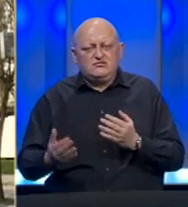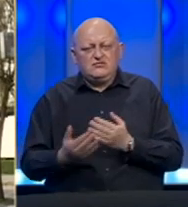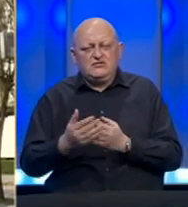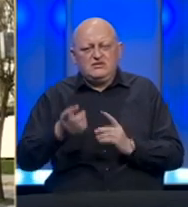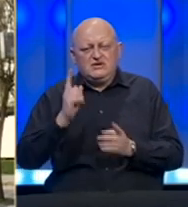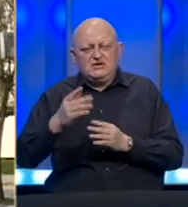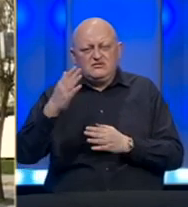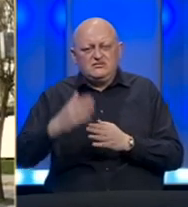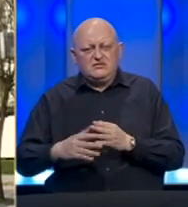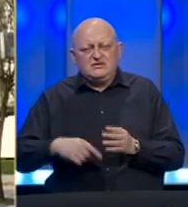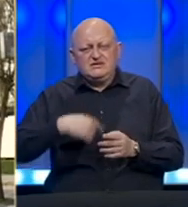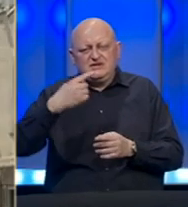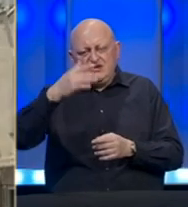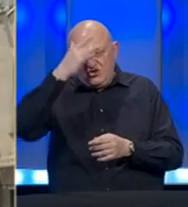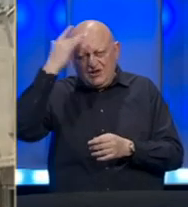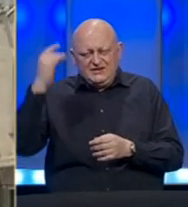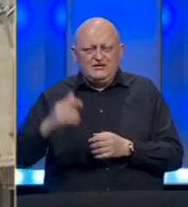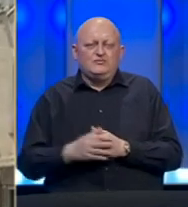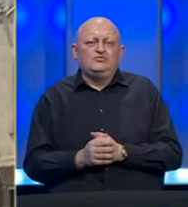ispitni rokovi tokom cijelog ljeta.